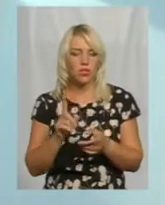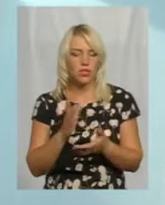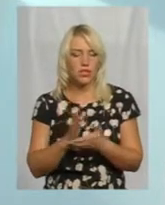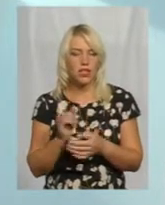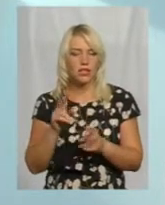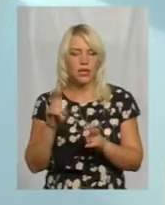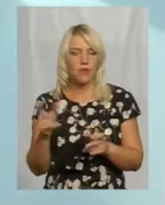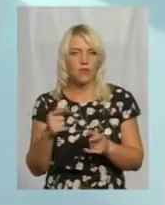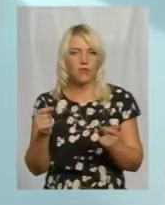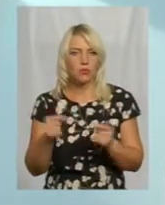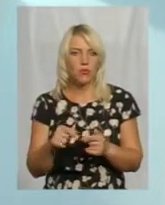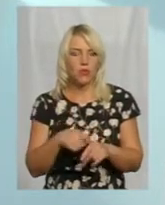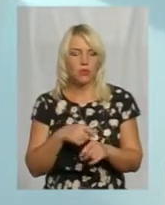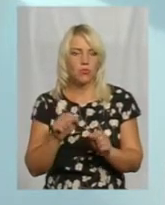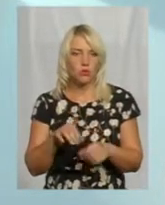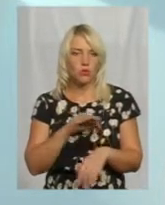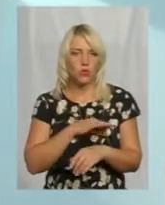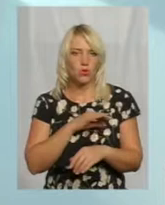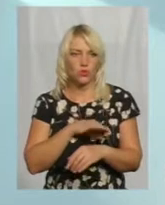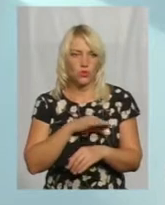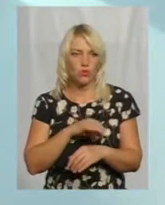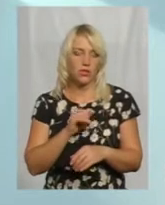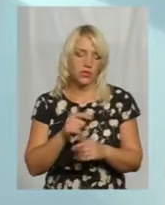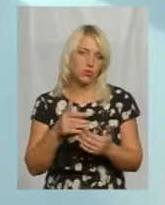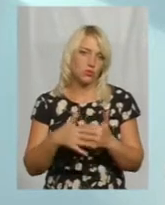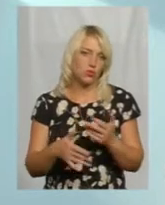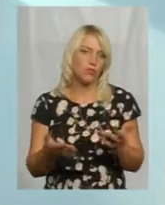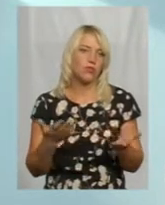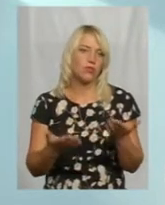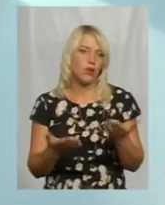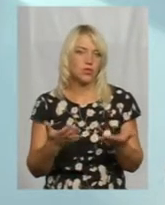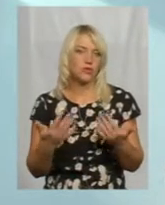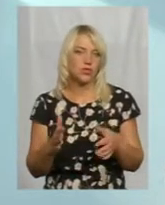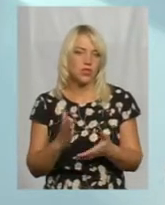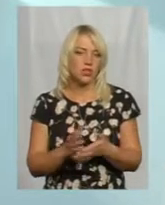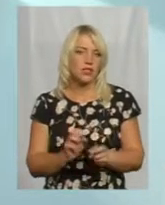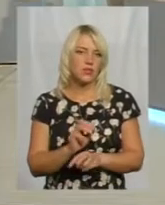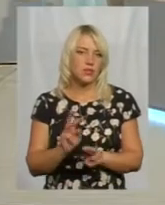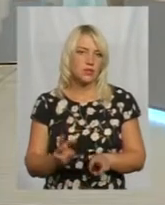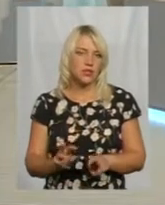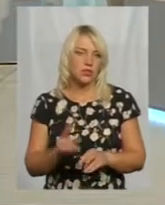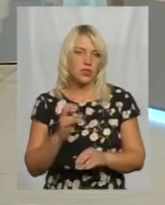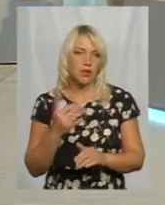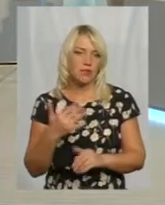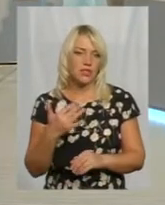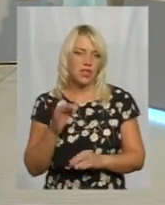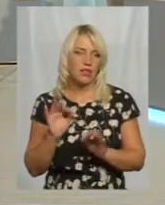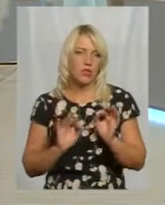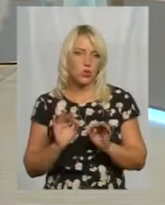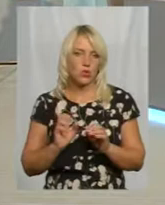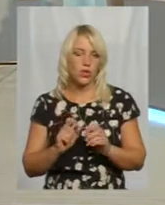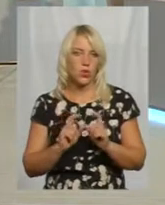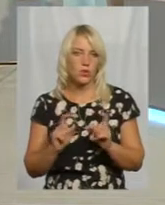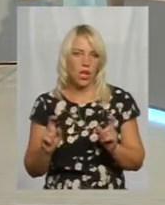відповідають, матеріали можуть використовувати. Ну і, зрозуміло, якщо вже є забезпеченість хоча б на 50% у